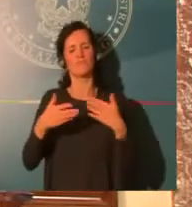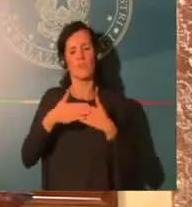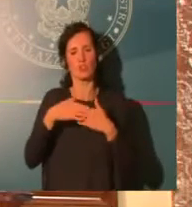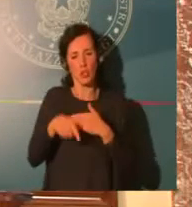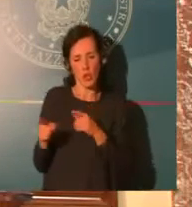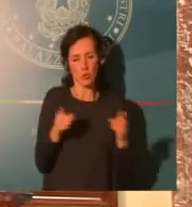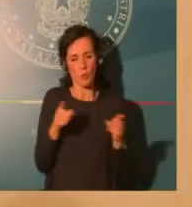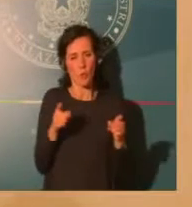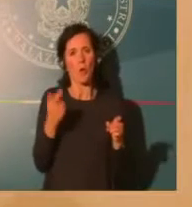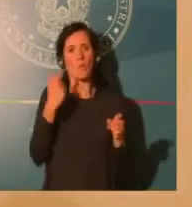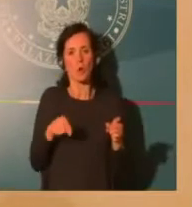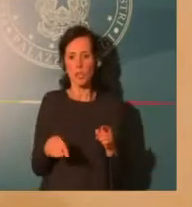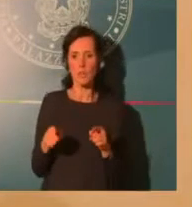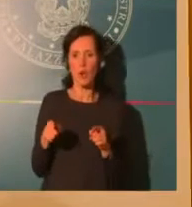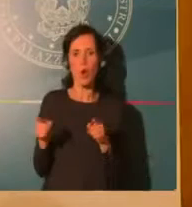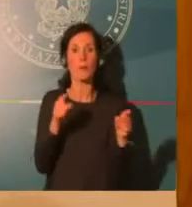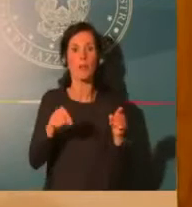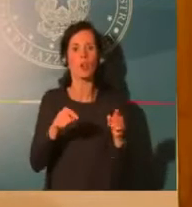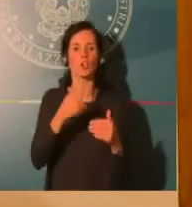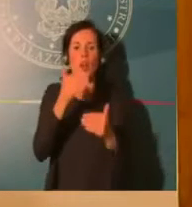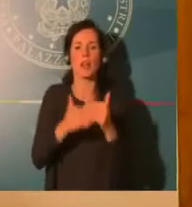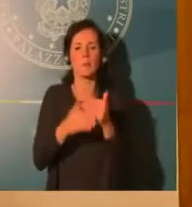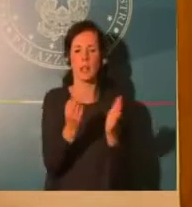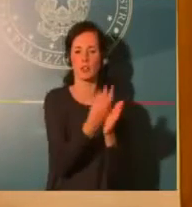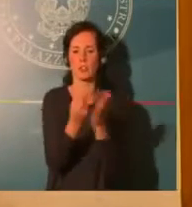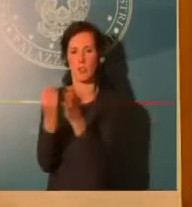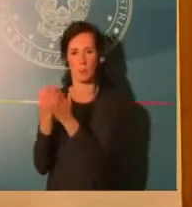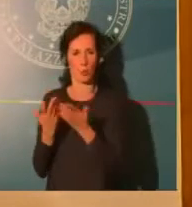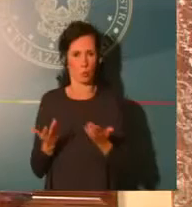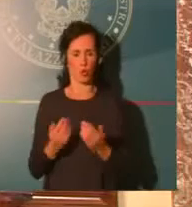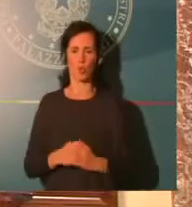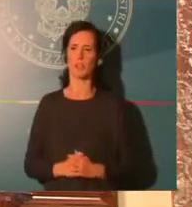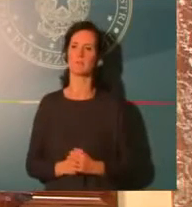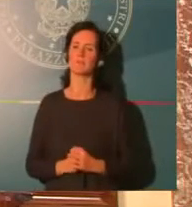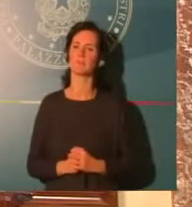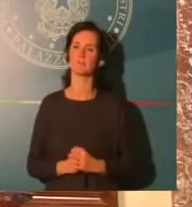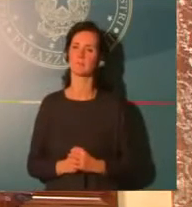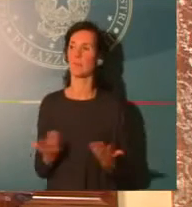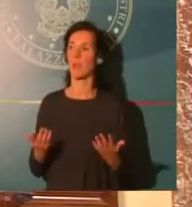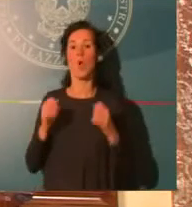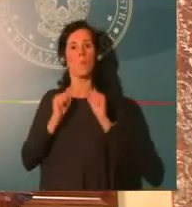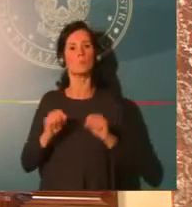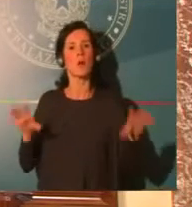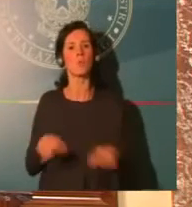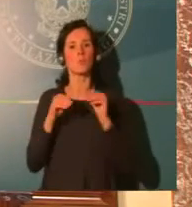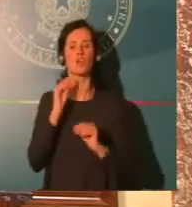Partire con le domande comincia Alfonso Raimo dell'Agenzia di Stampa Dire. Buonasera, buonasera Presidente. Presidente, le